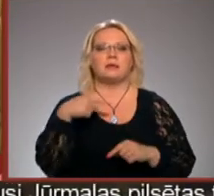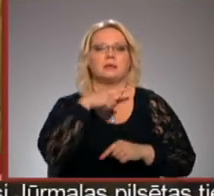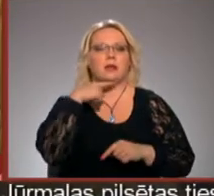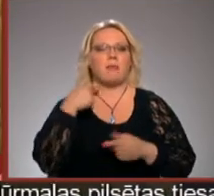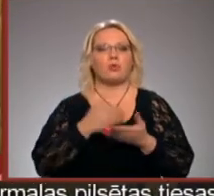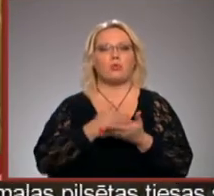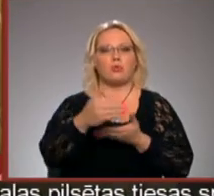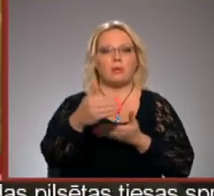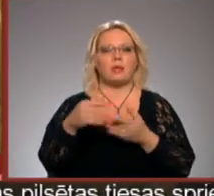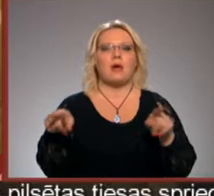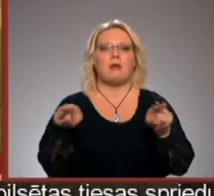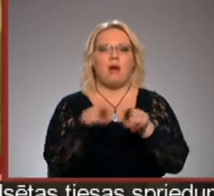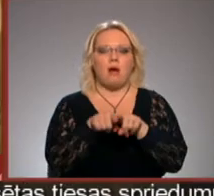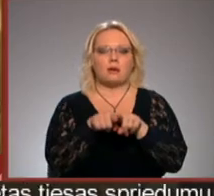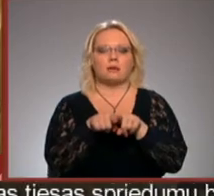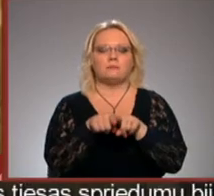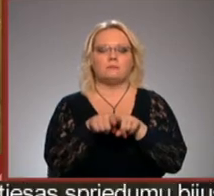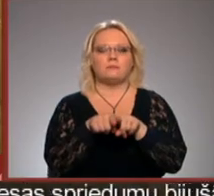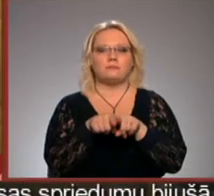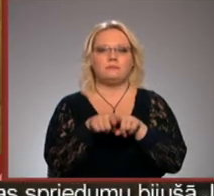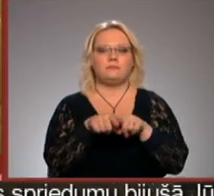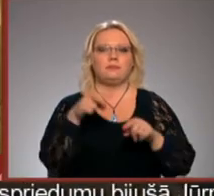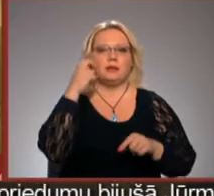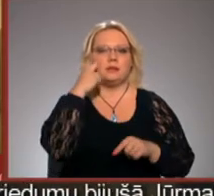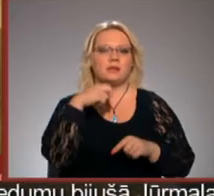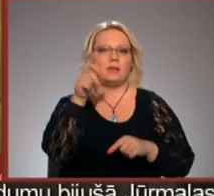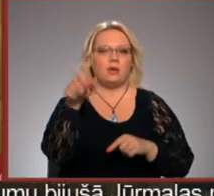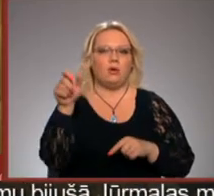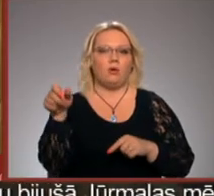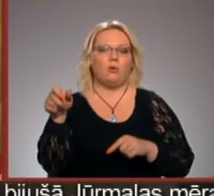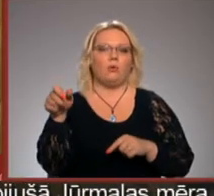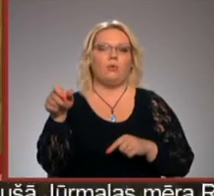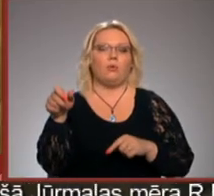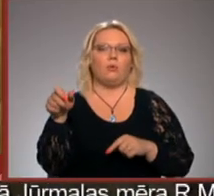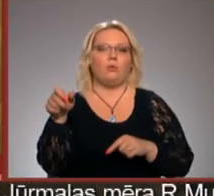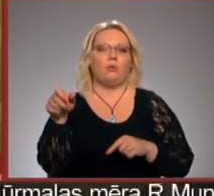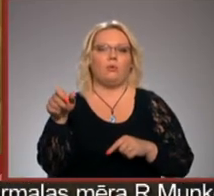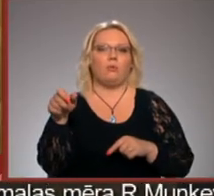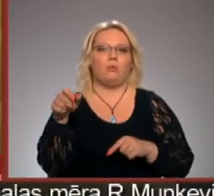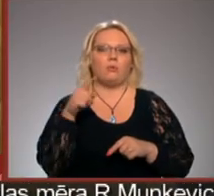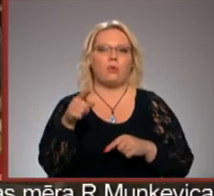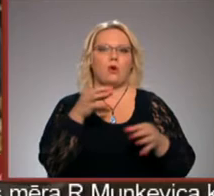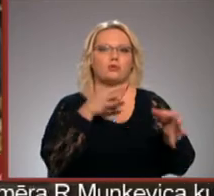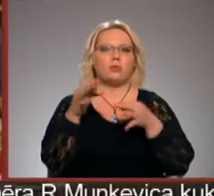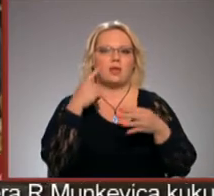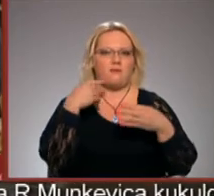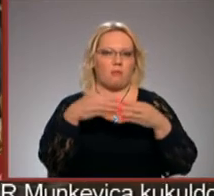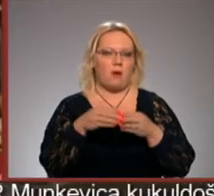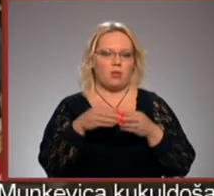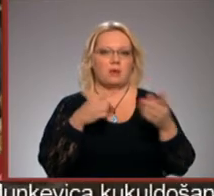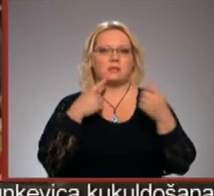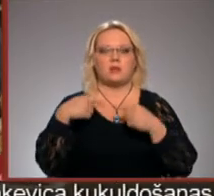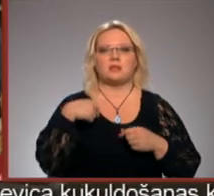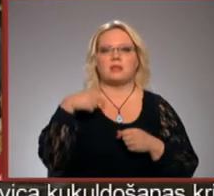turpināt arī seņoru to konsultatīvo padomu. Sarunas ar